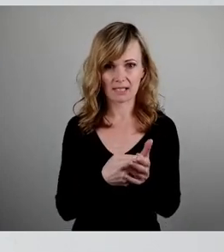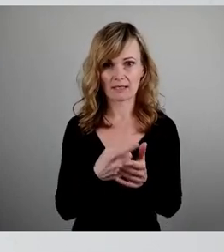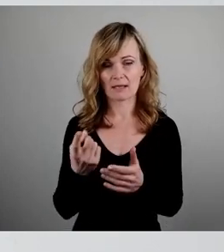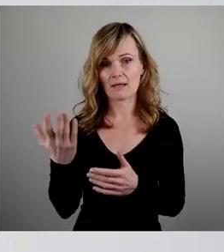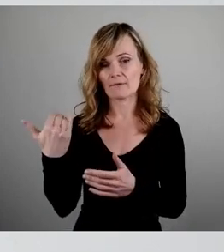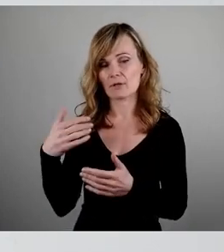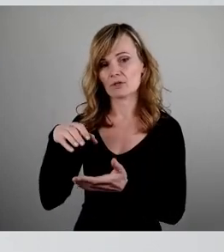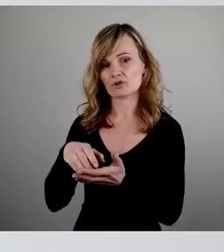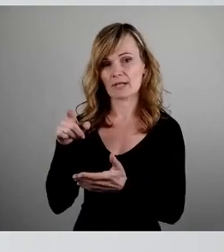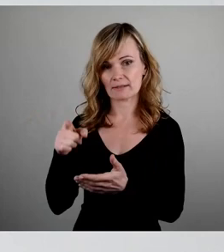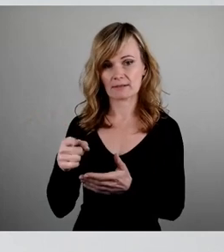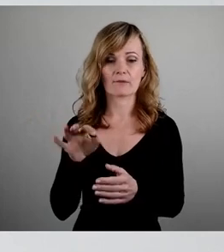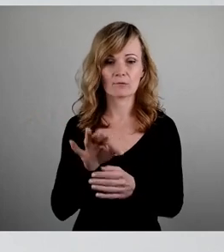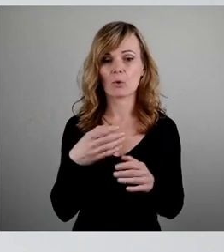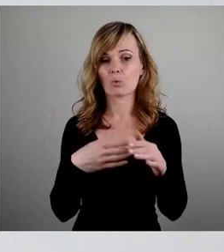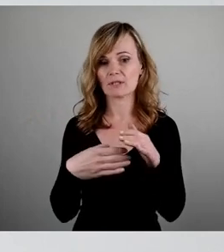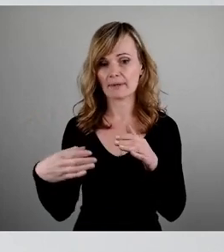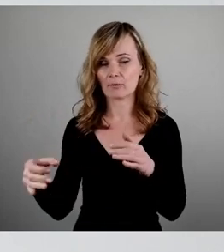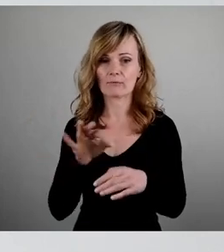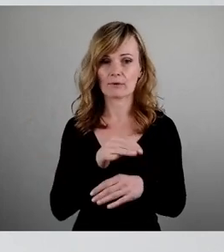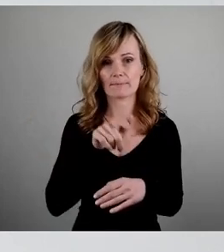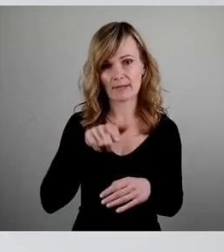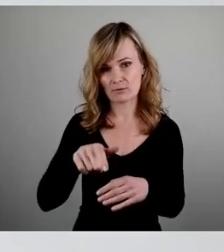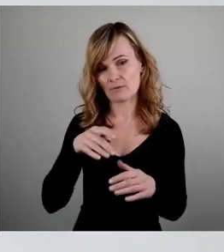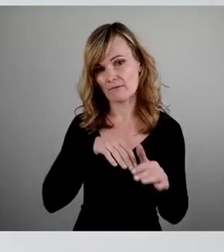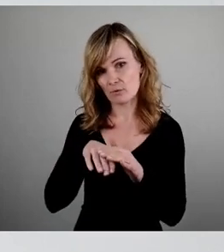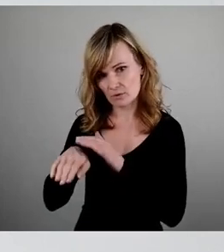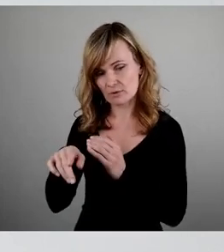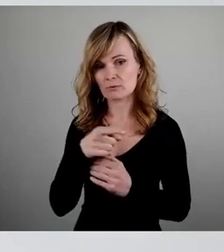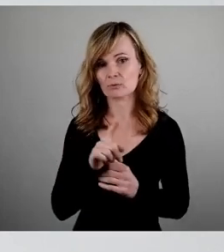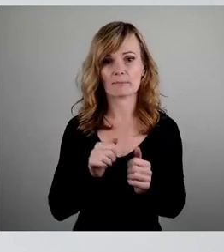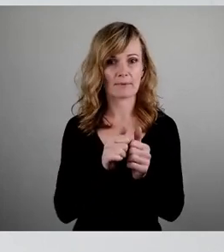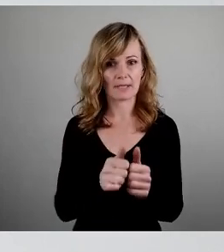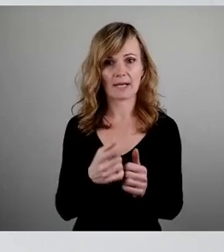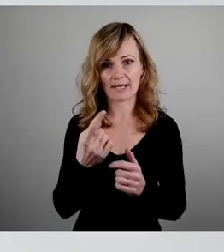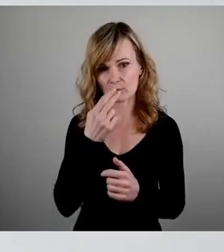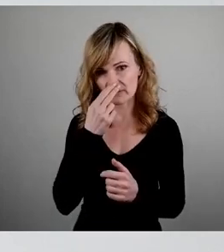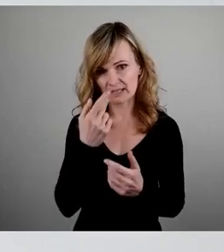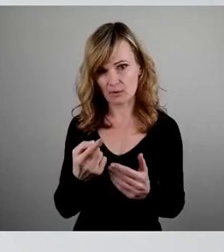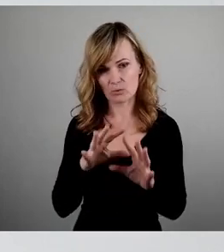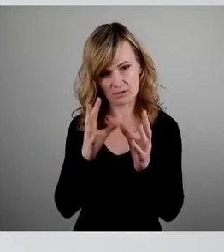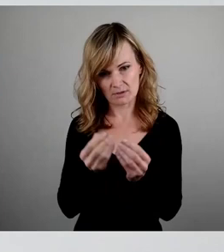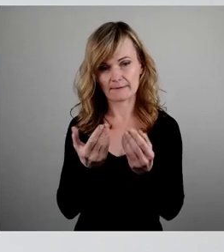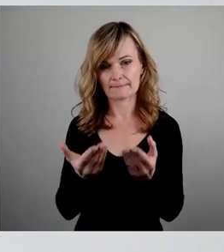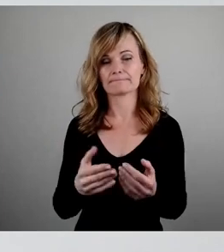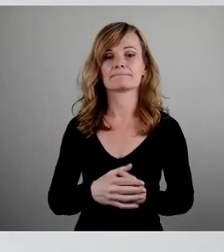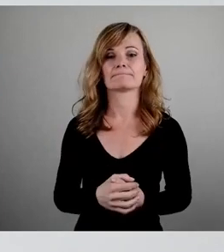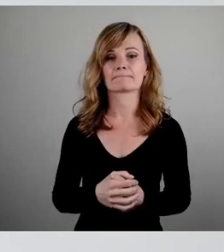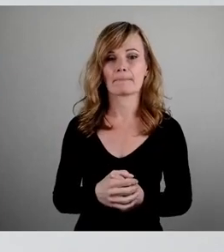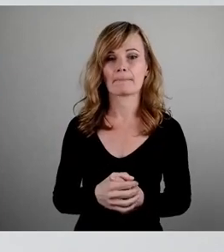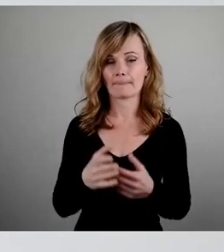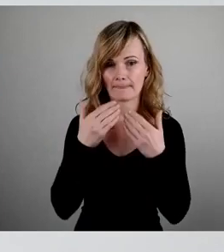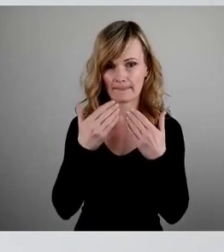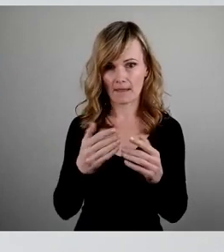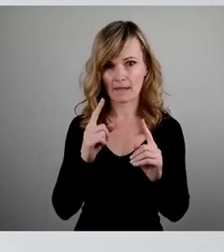bei der Unterbringung von Geflüchteten und der Begleitung anfallen. Mein Dank gilt auch